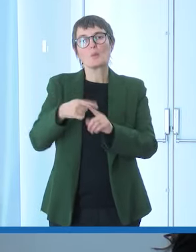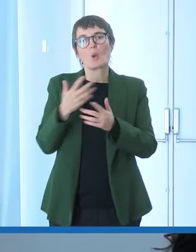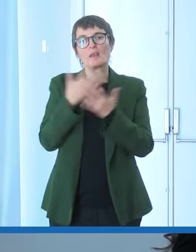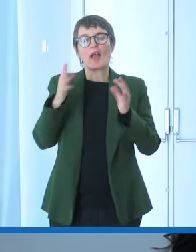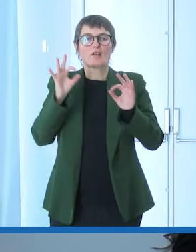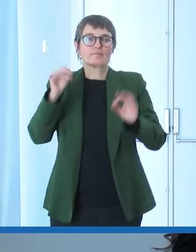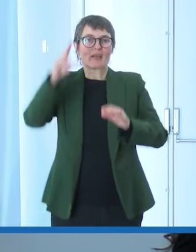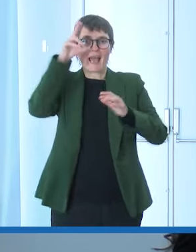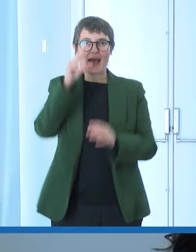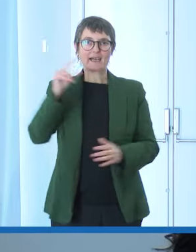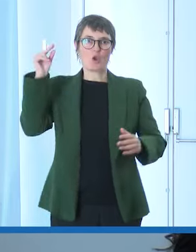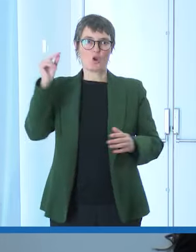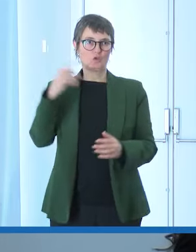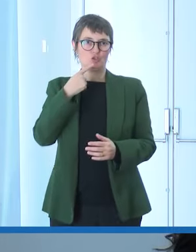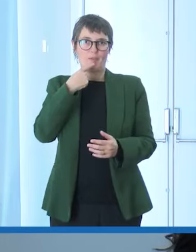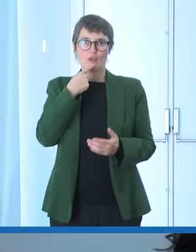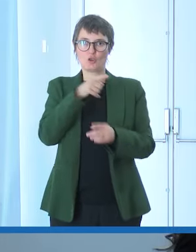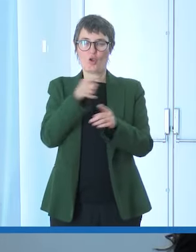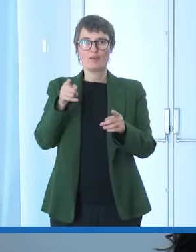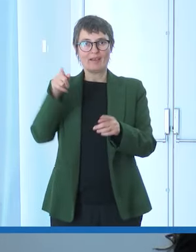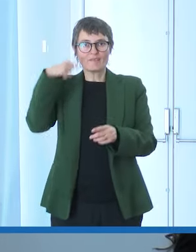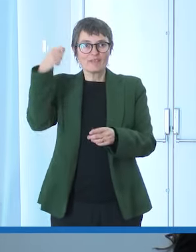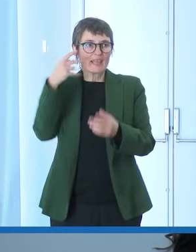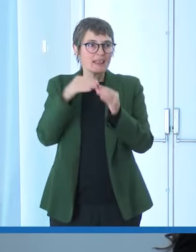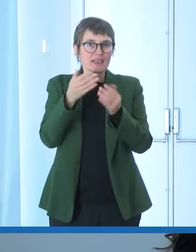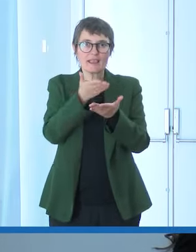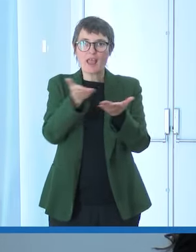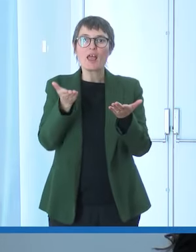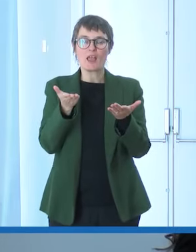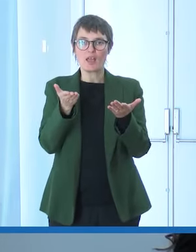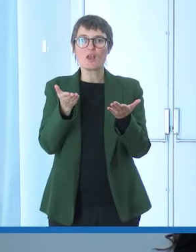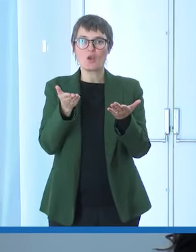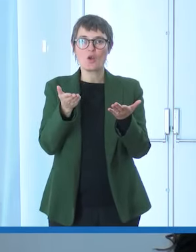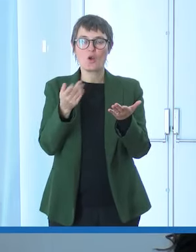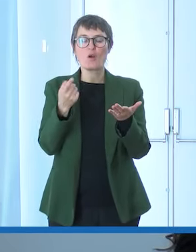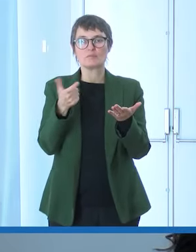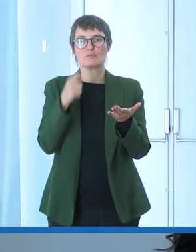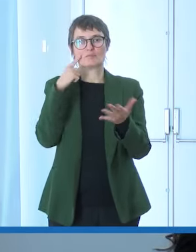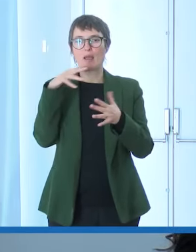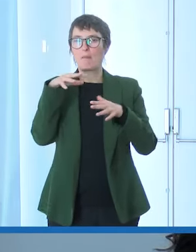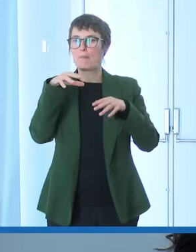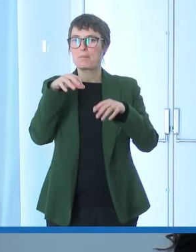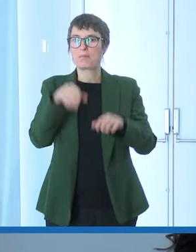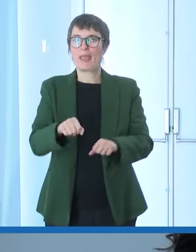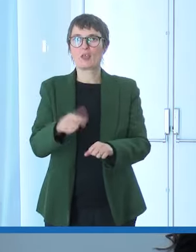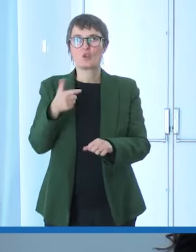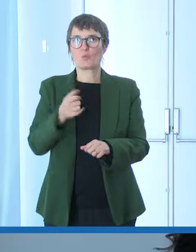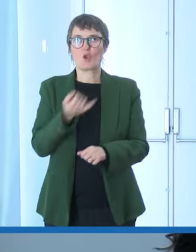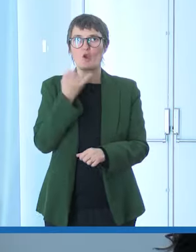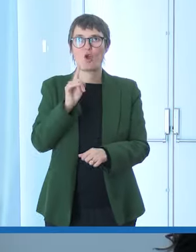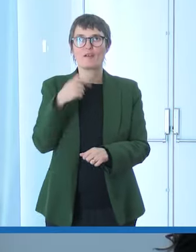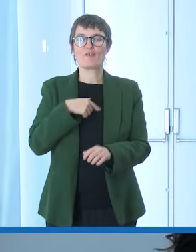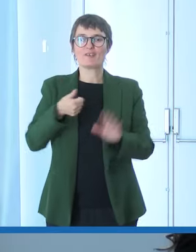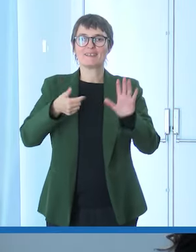a tutti gli autori per il loro impegno non facile appunto di contenersi in 60 secondi